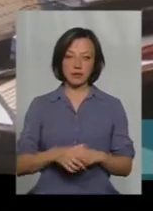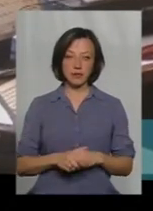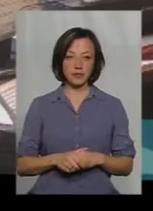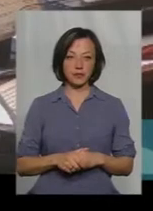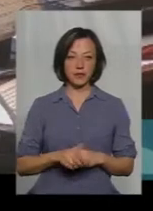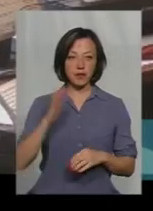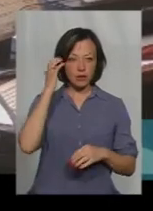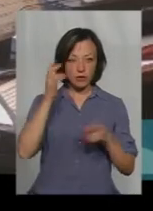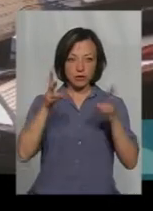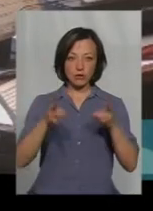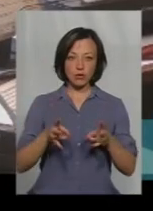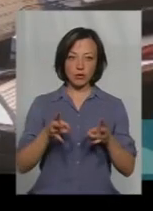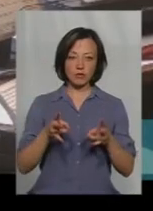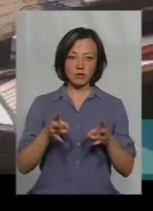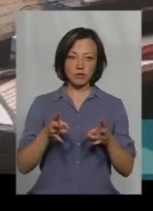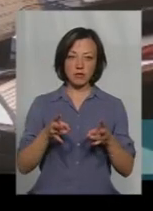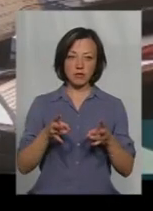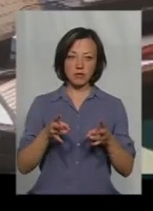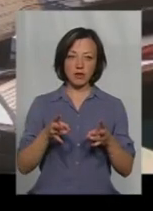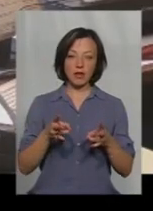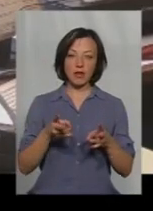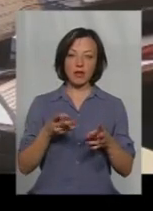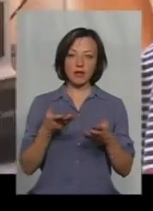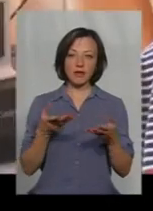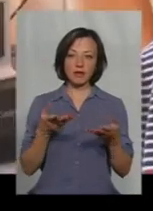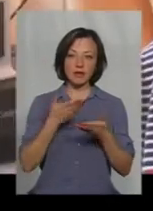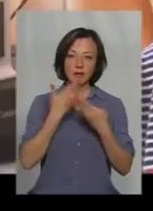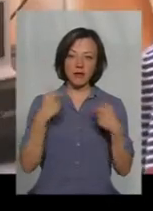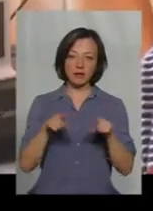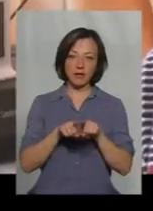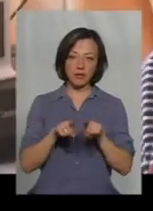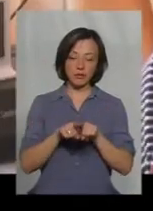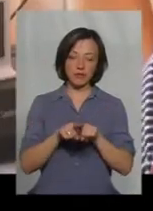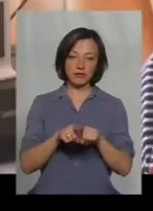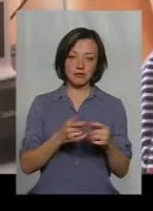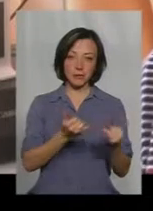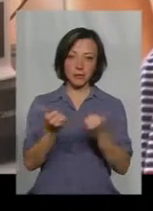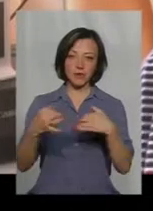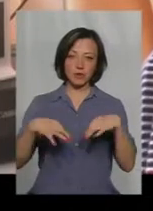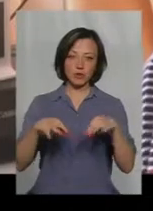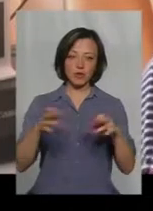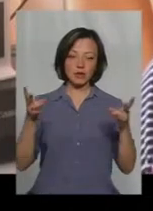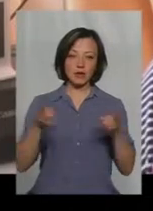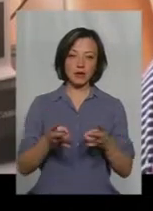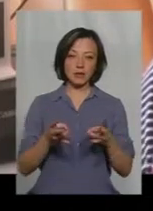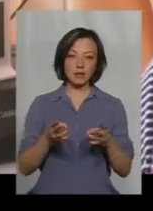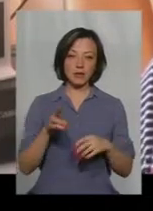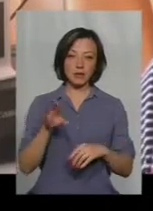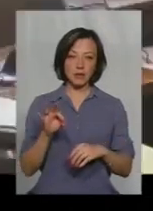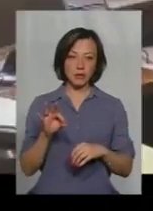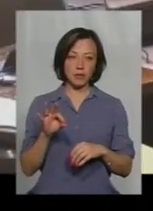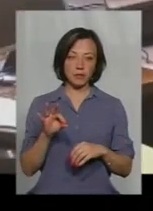Чорнобильці не годують таким підходом. Це треба, ну, мінімум, хоч по